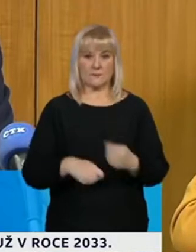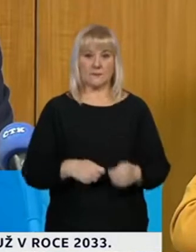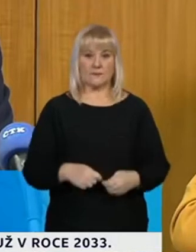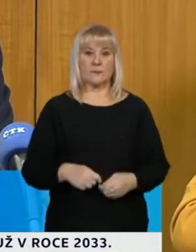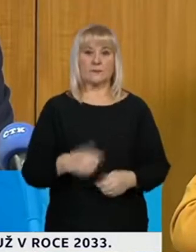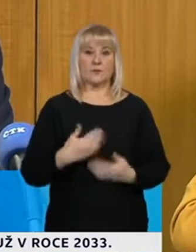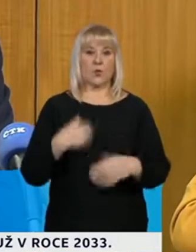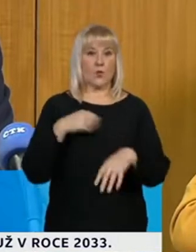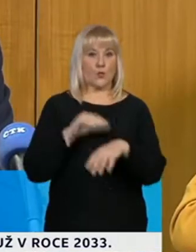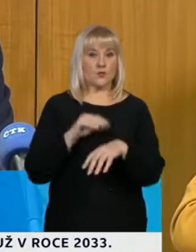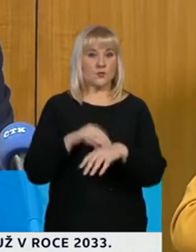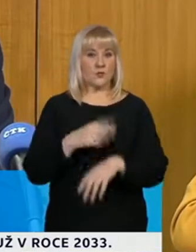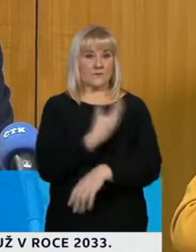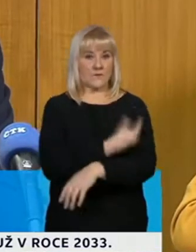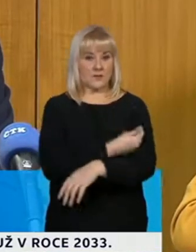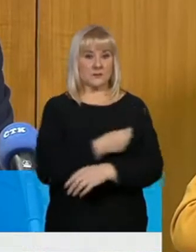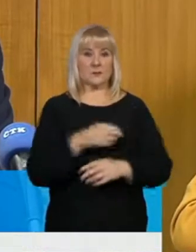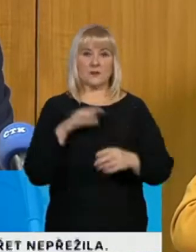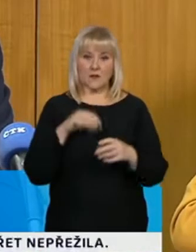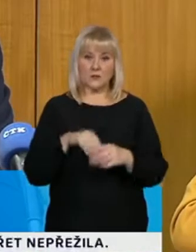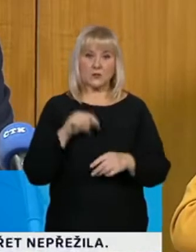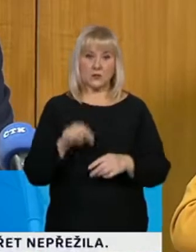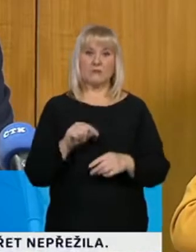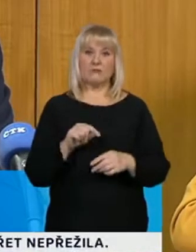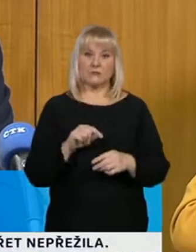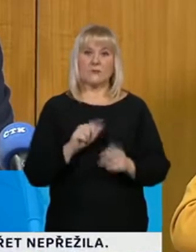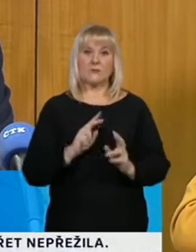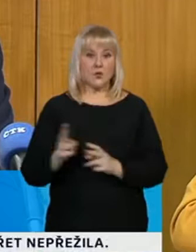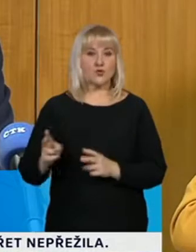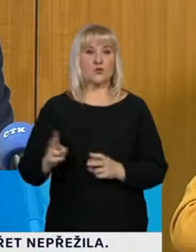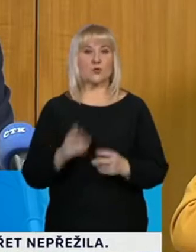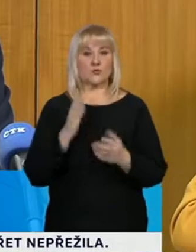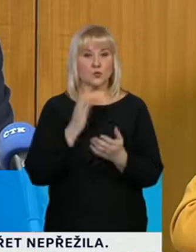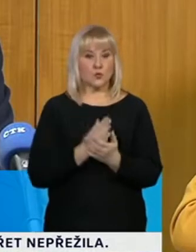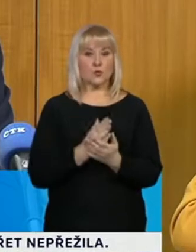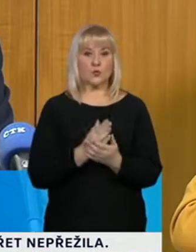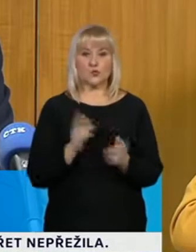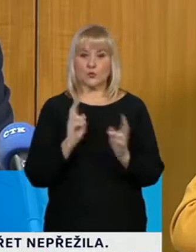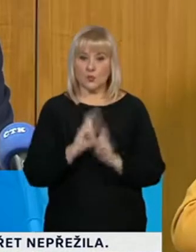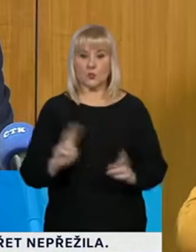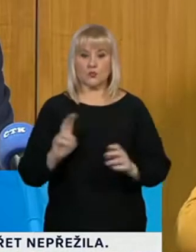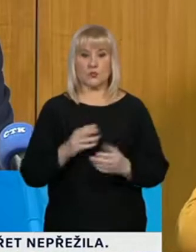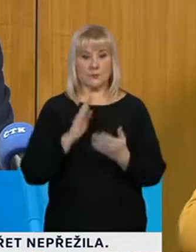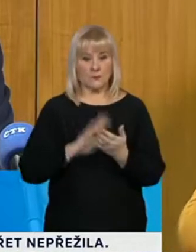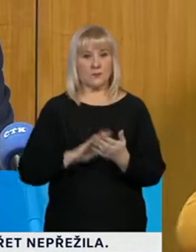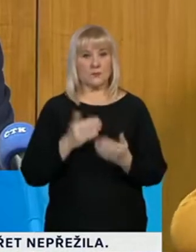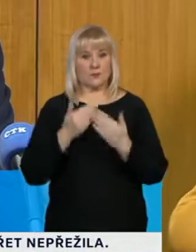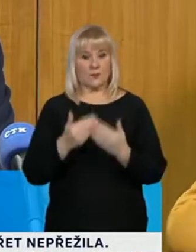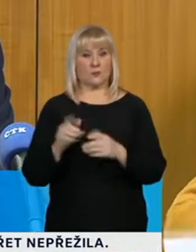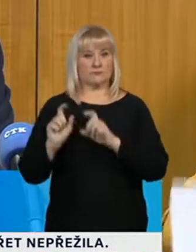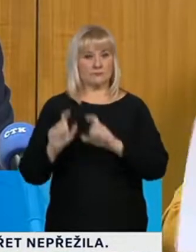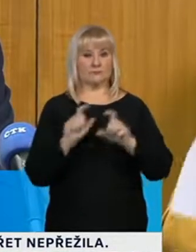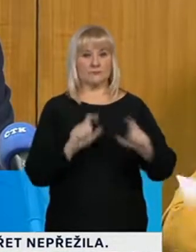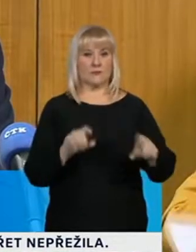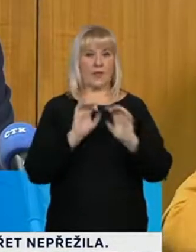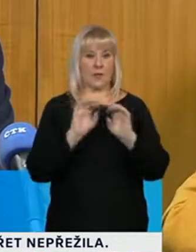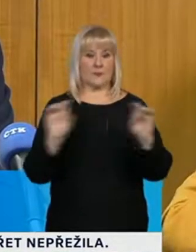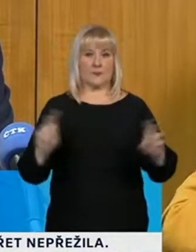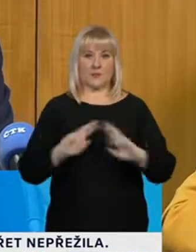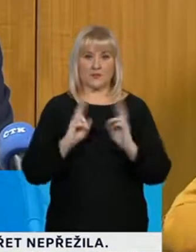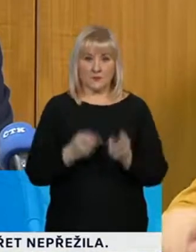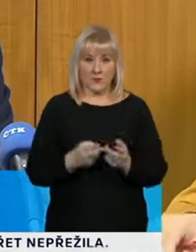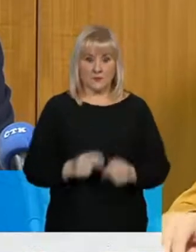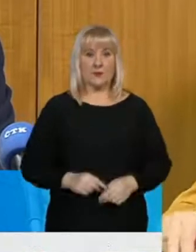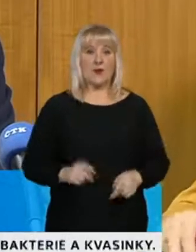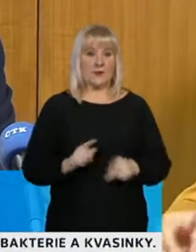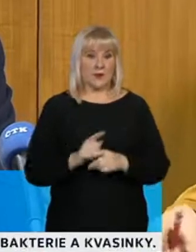upozornit, že vakcína je jedním z jednoznačných kroků, který dlouhodobě a trvale může zastavit šíření epidemie ve světě. A v